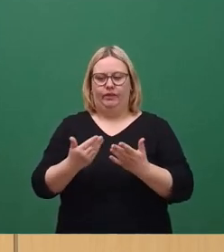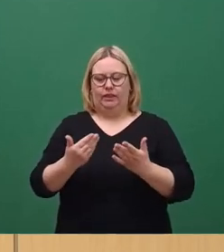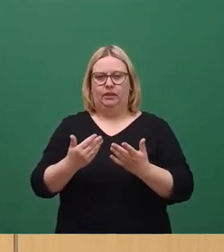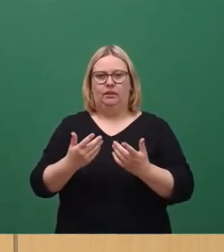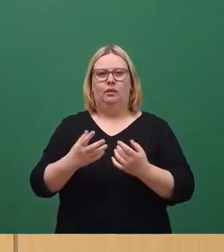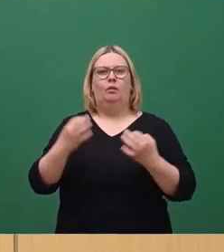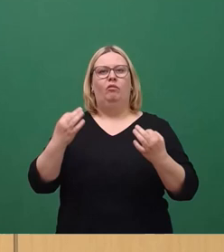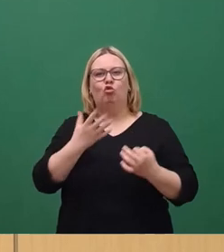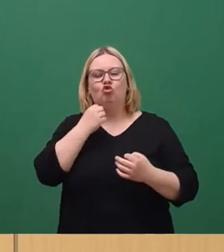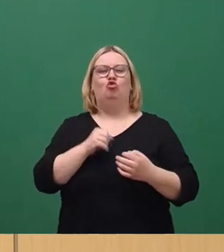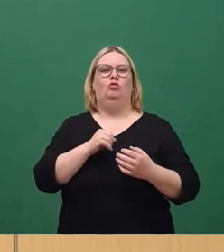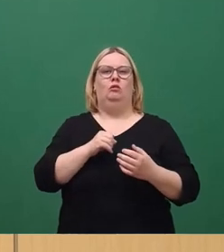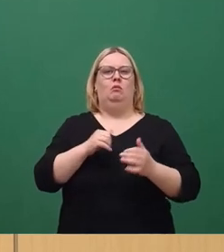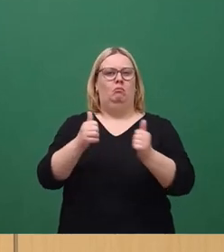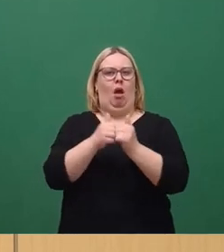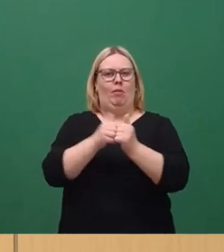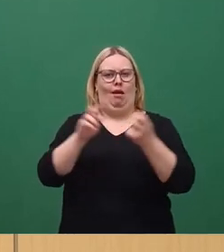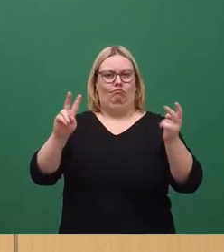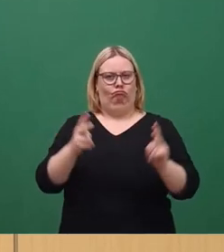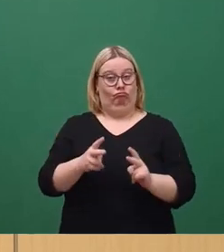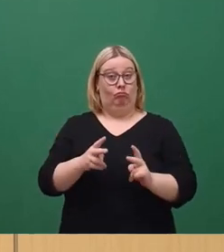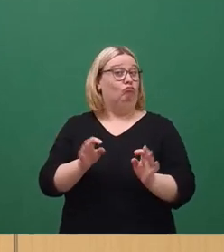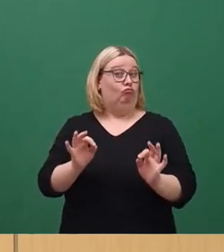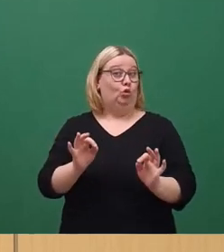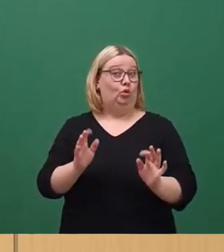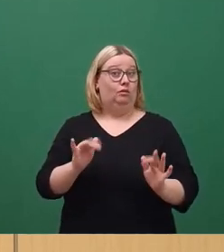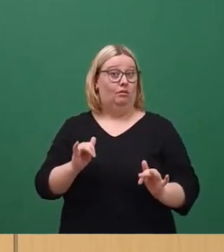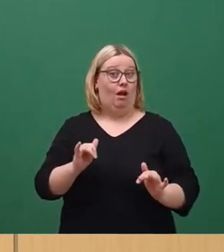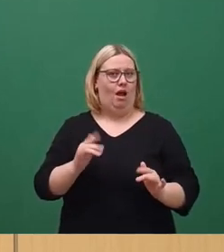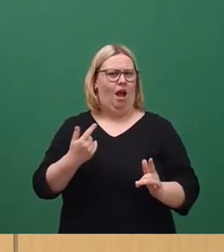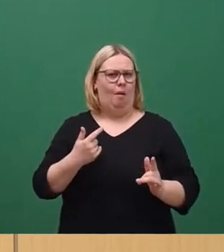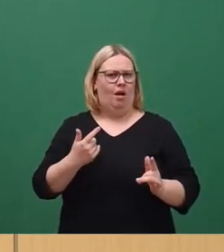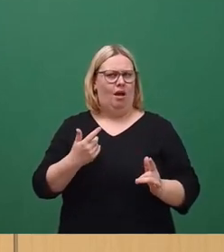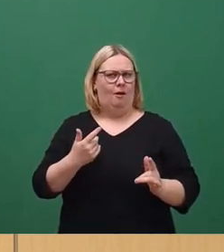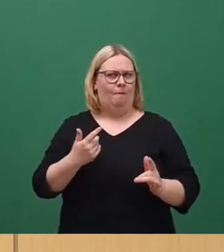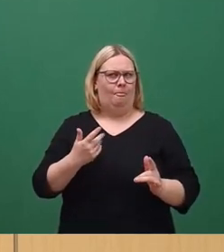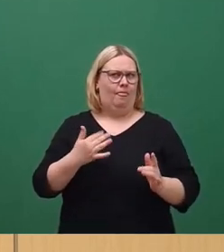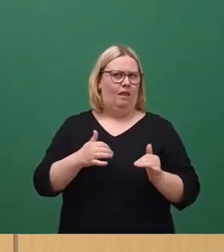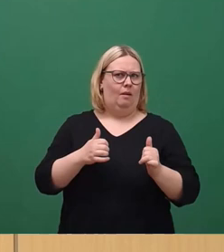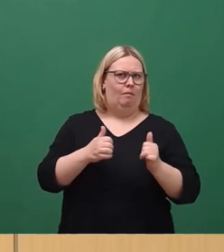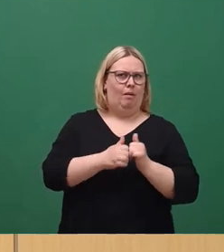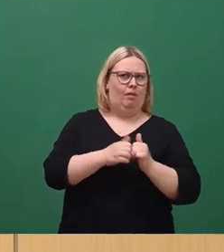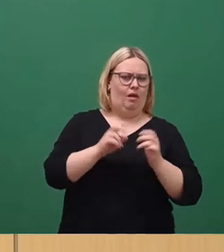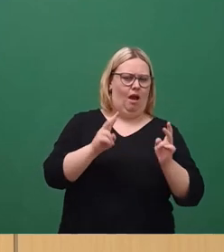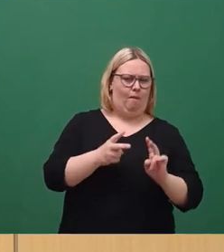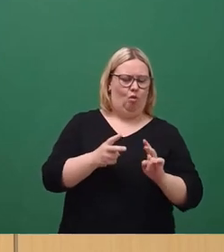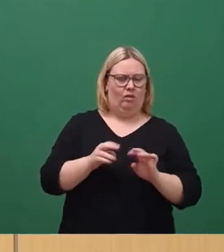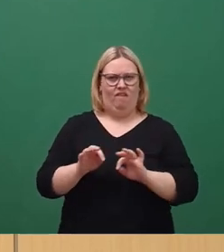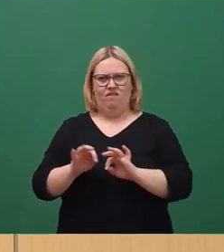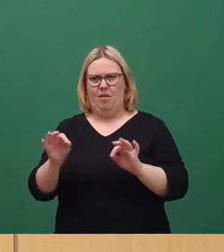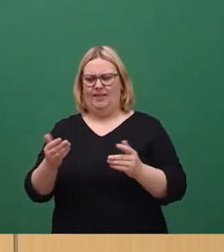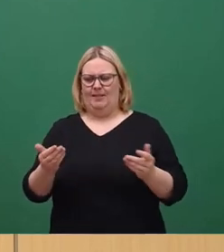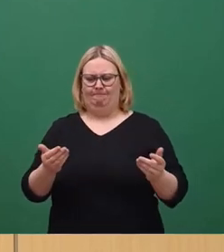Bürokratie ab. Auch das ist eine feine Sache. Allerdings ist es die Gleichung, Bürokratieabbau, Gleichverbesserung, jetzt nicht